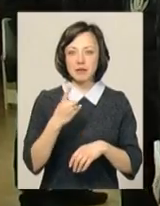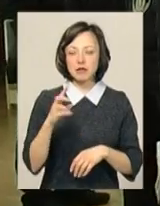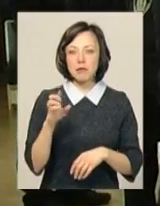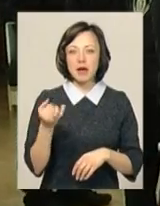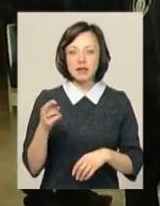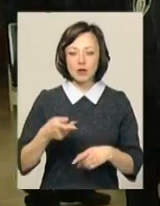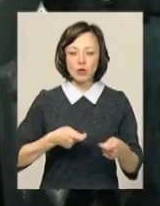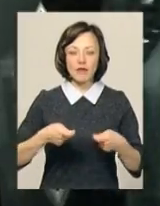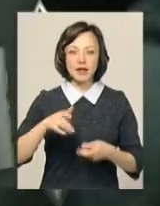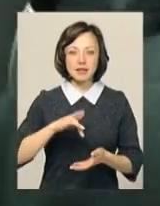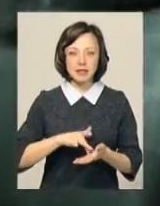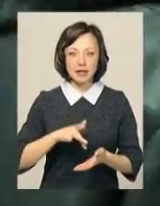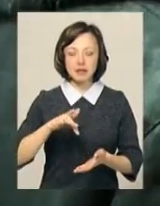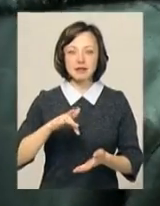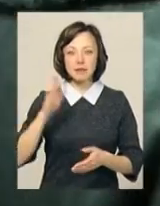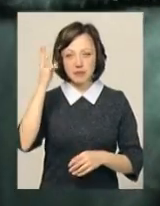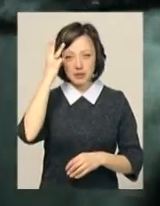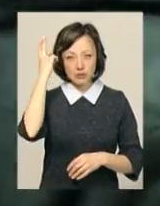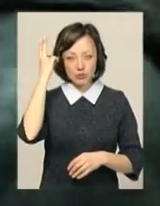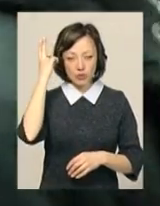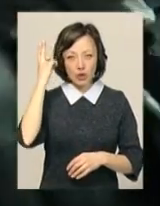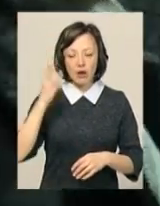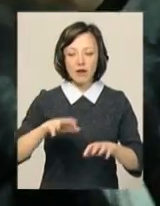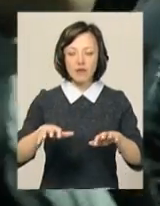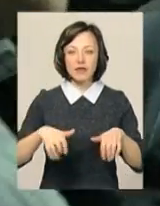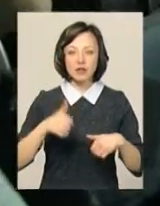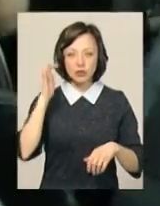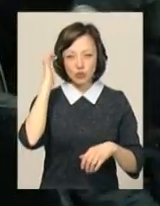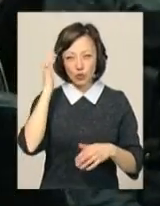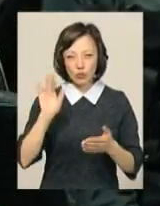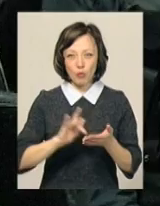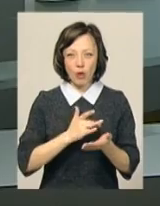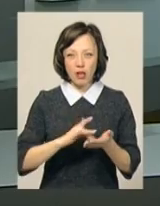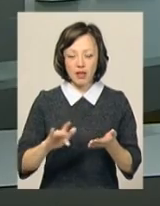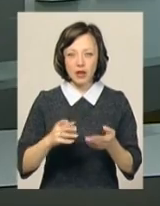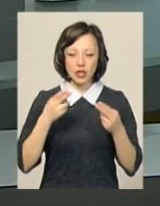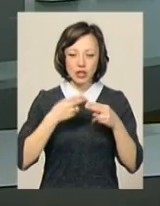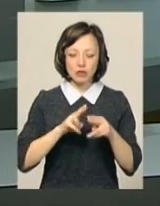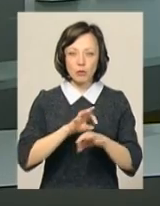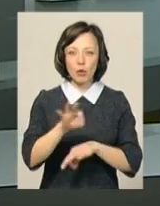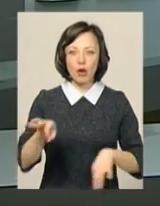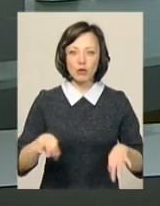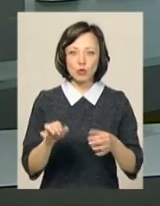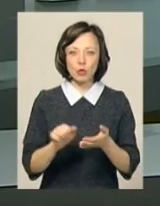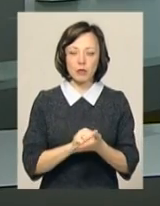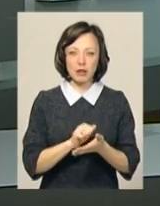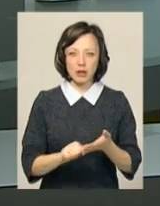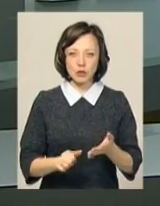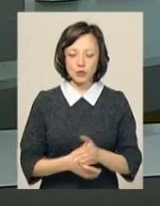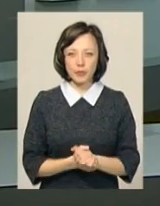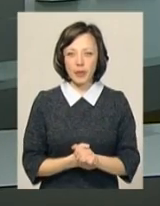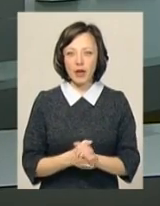в одному із торговельних центрів у середмісті Хмельницького, вилучили чорнову бухгалтерію, технічну та проєктно-кошторичну документацію.